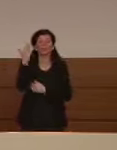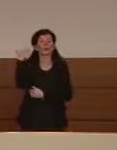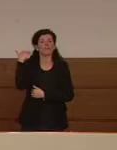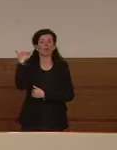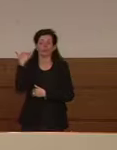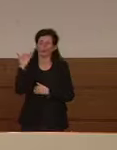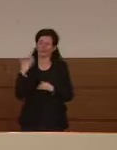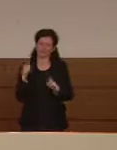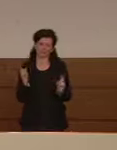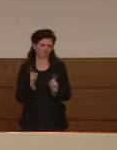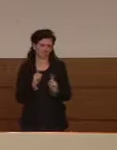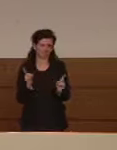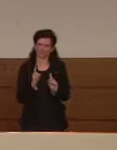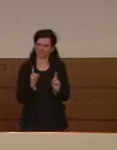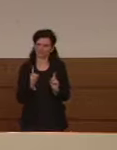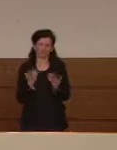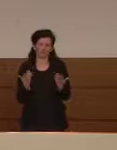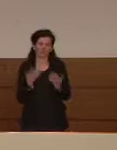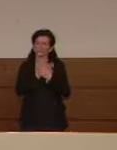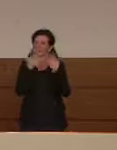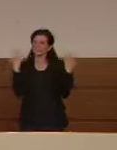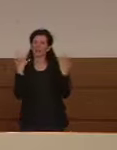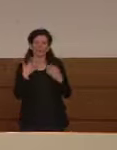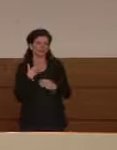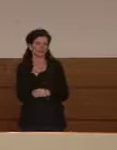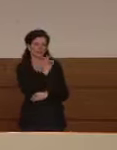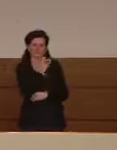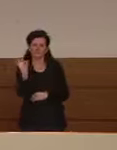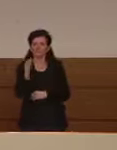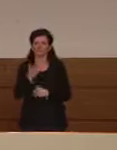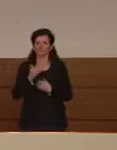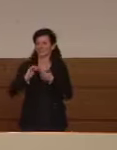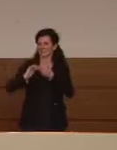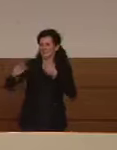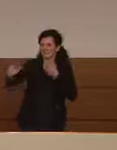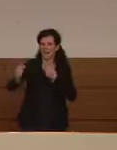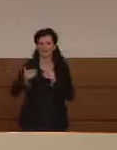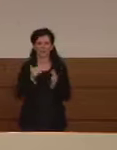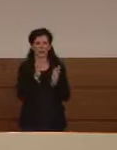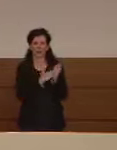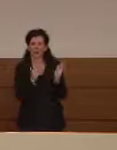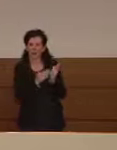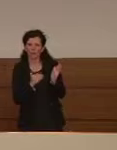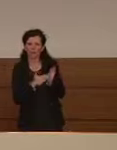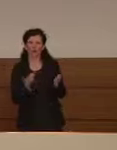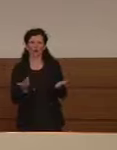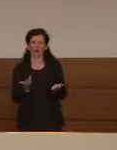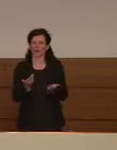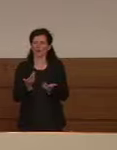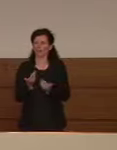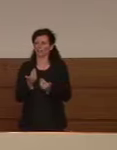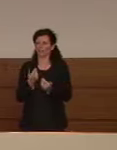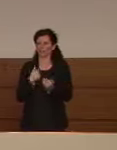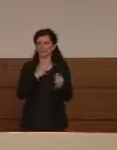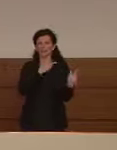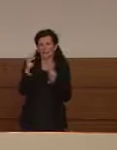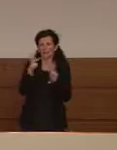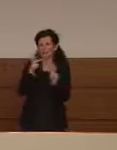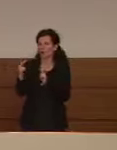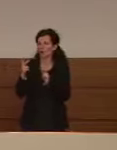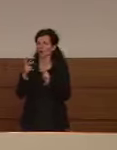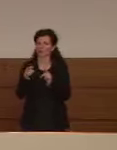perché chiaramente alcune cose distanziamento sociale precauzioni sui trasporti e via dicendo